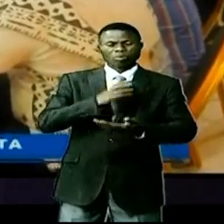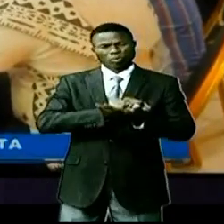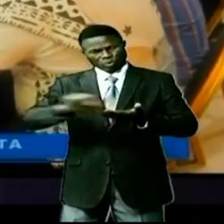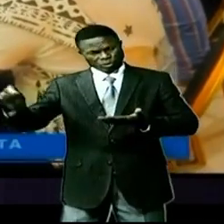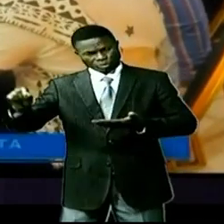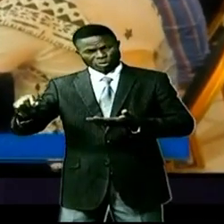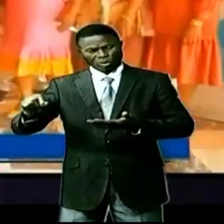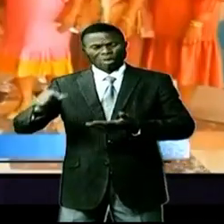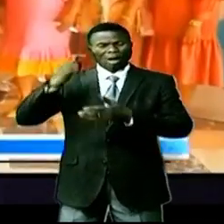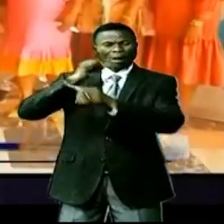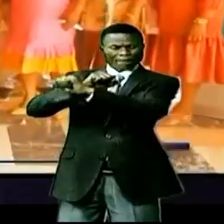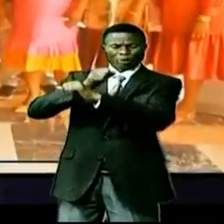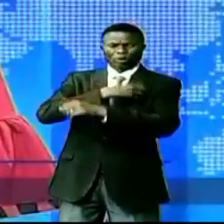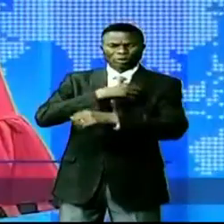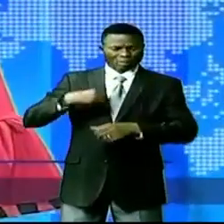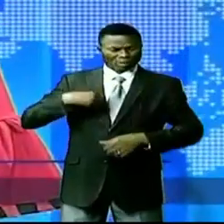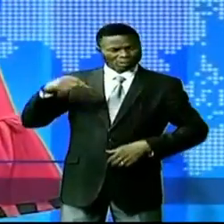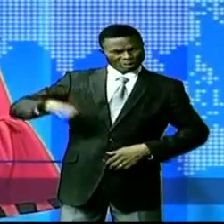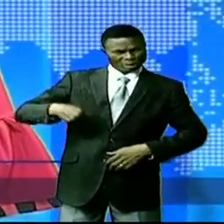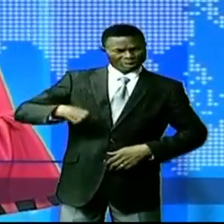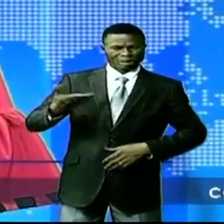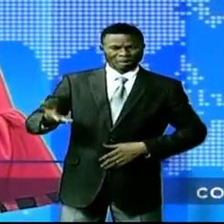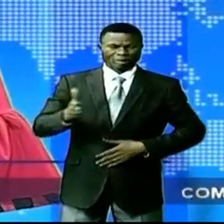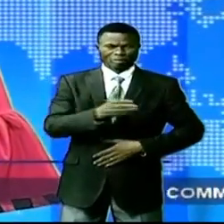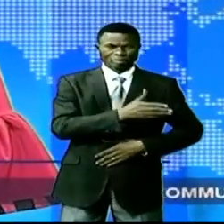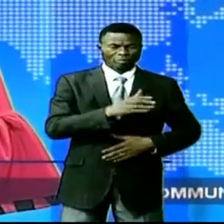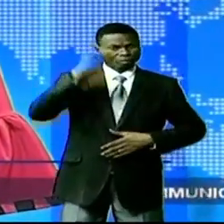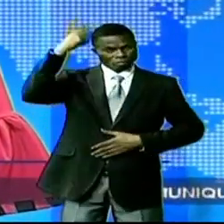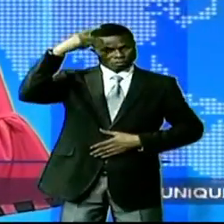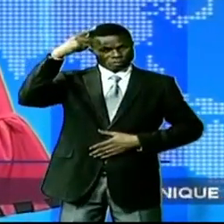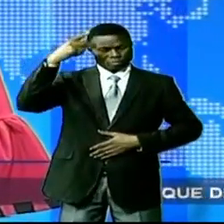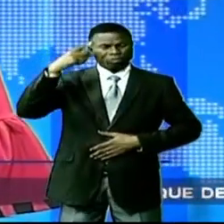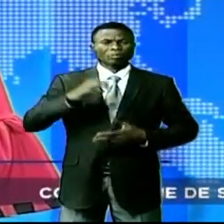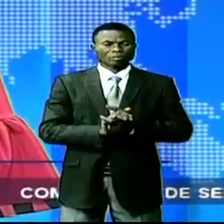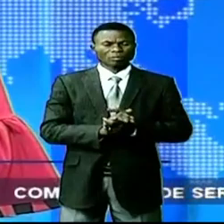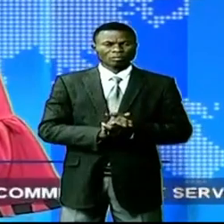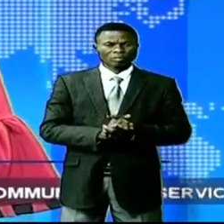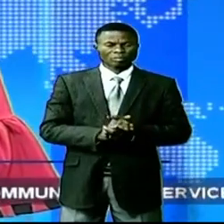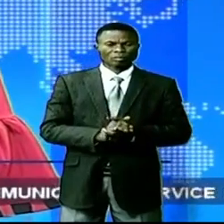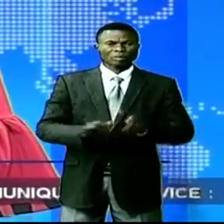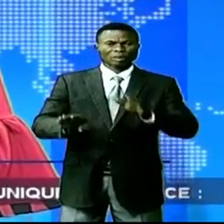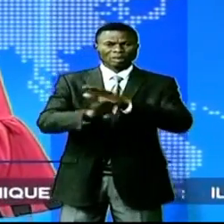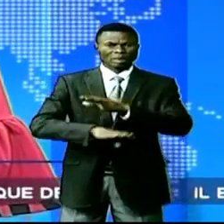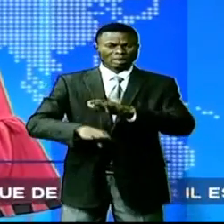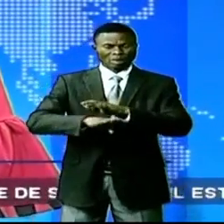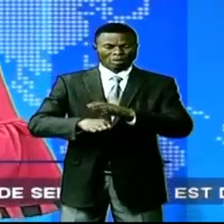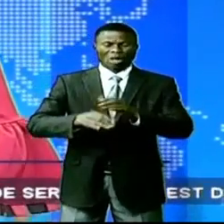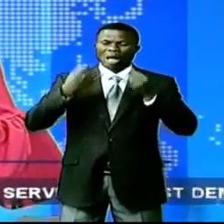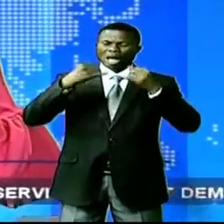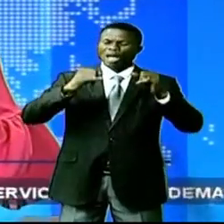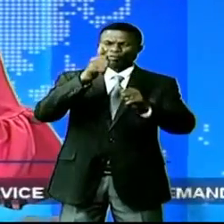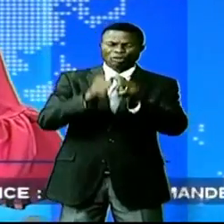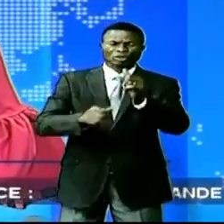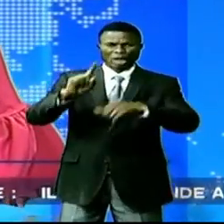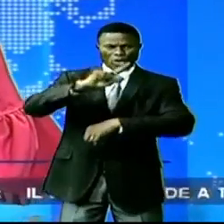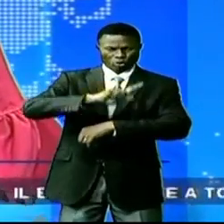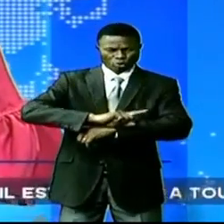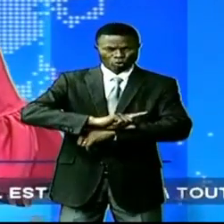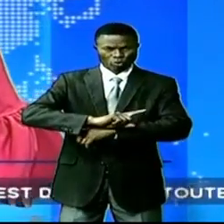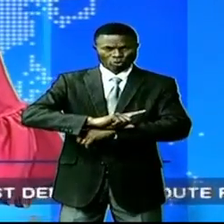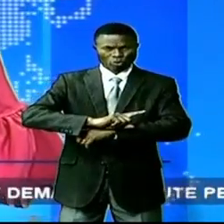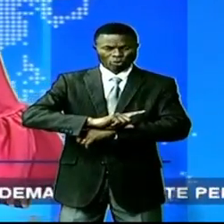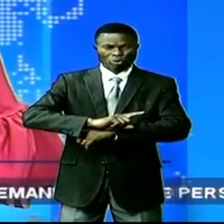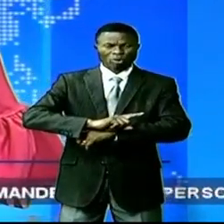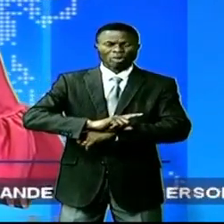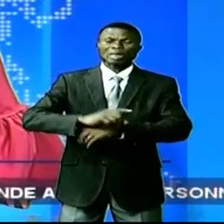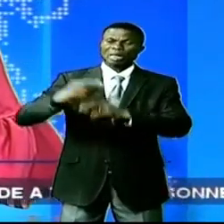danger la vie de la mère du fœtus. Politique pour terminer, la base doit être informée au quotidien et cela va